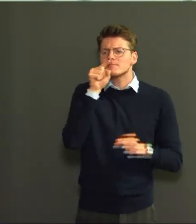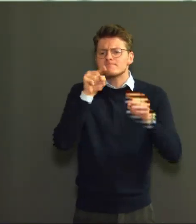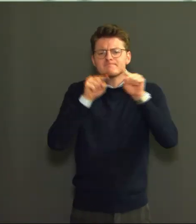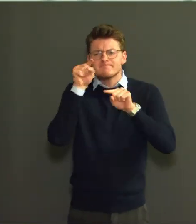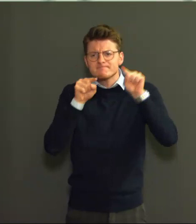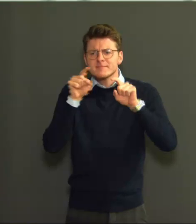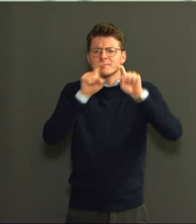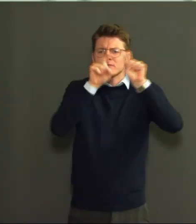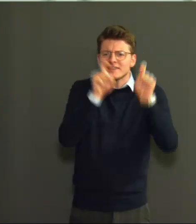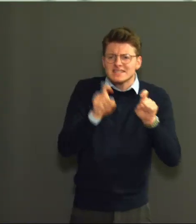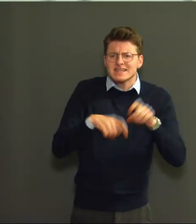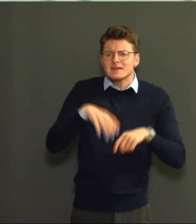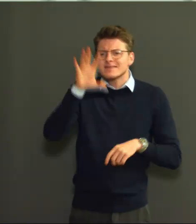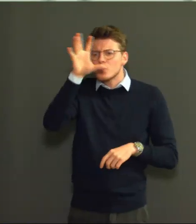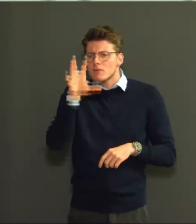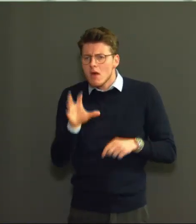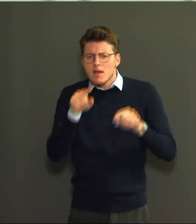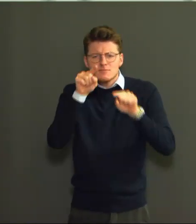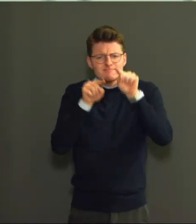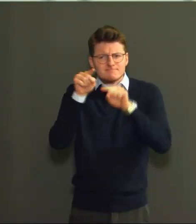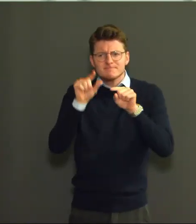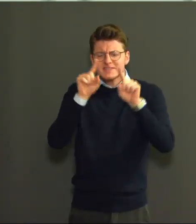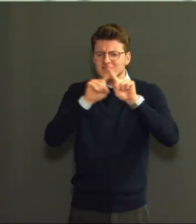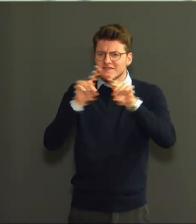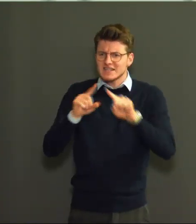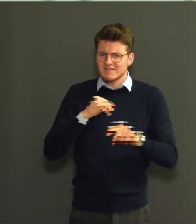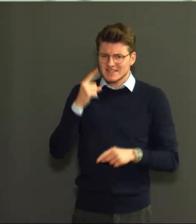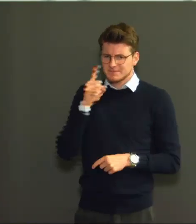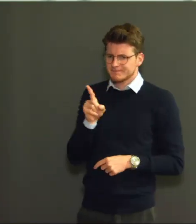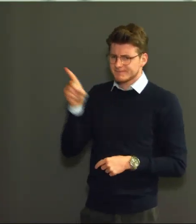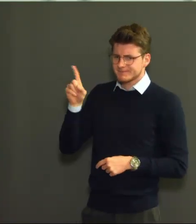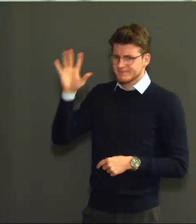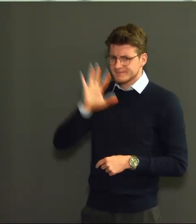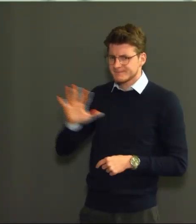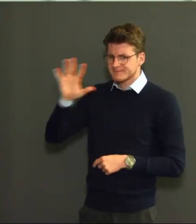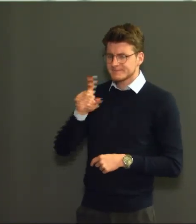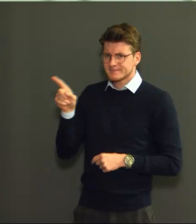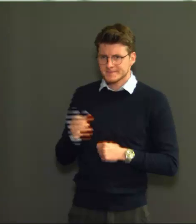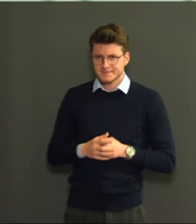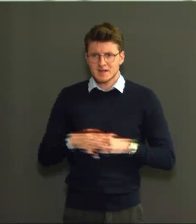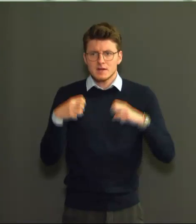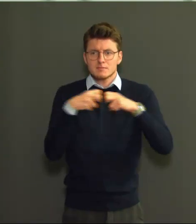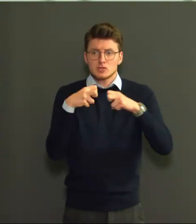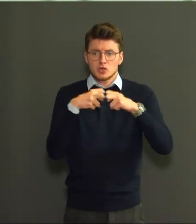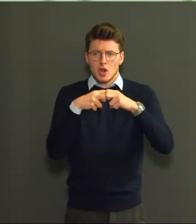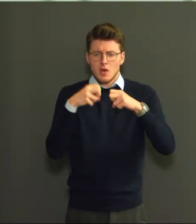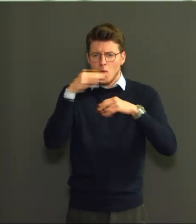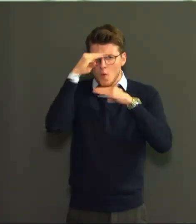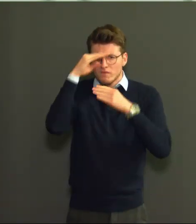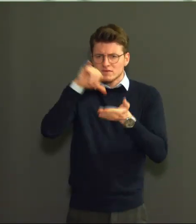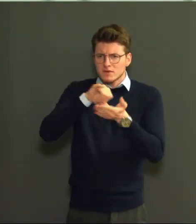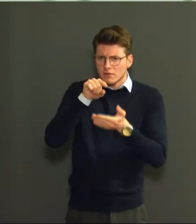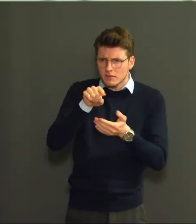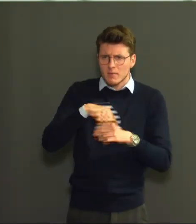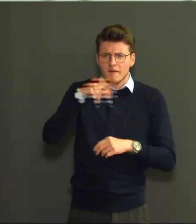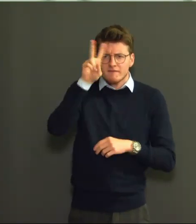regionaal niveau. Zoals u kan zien op deze kaart, in het Brusselse hoofdstedelijk gewest, Waals- en Vlaams